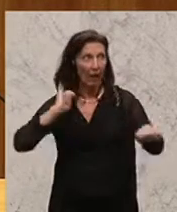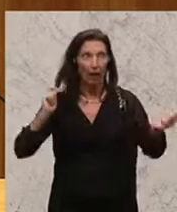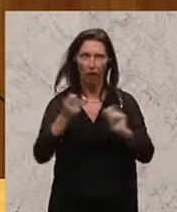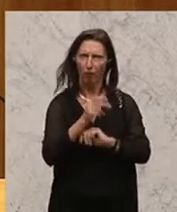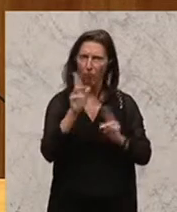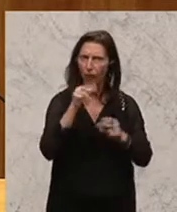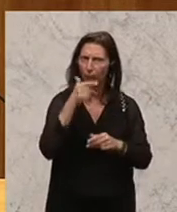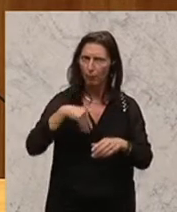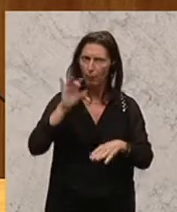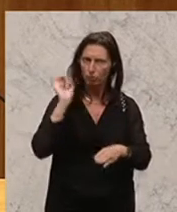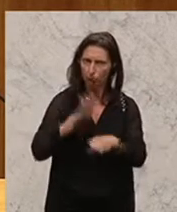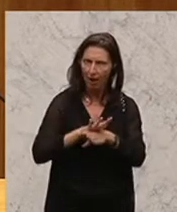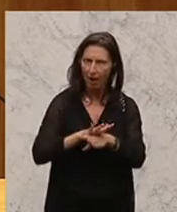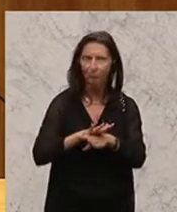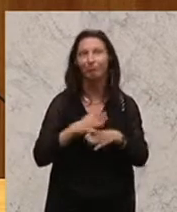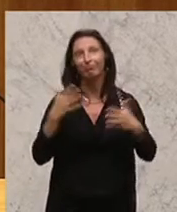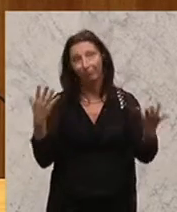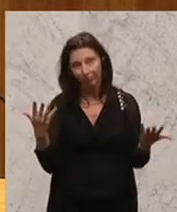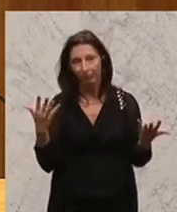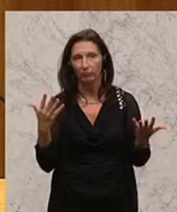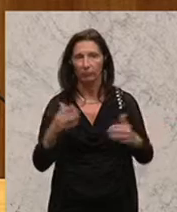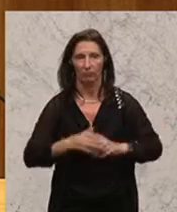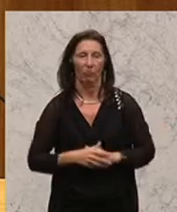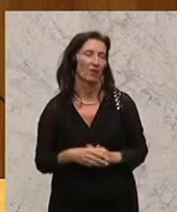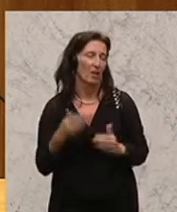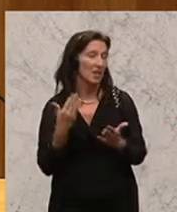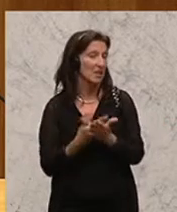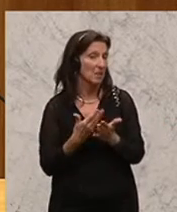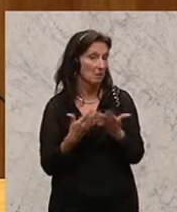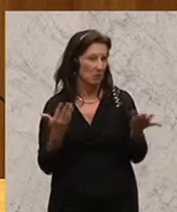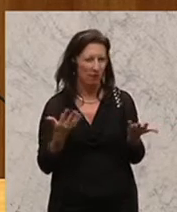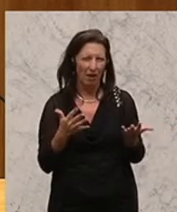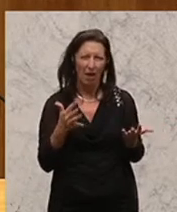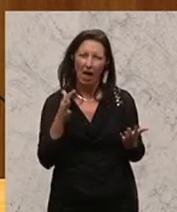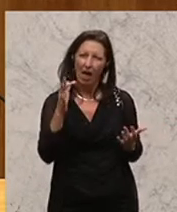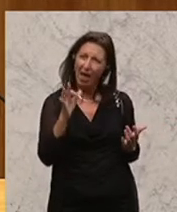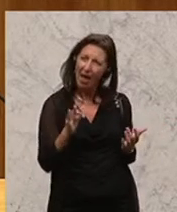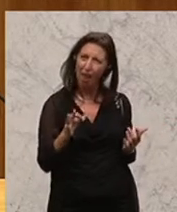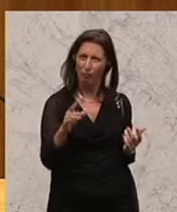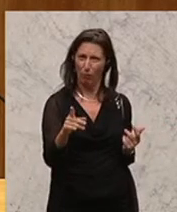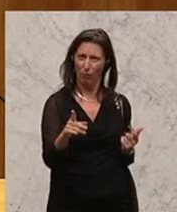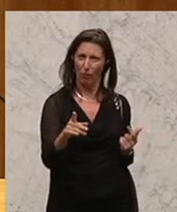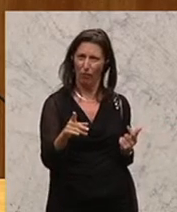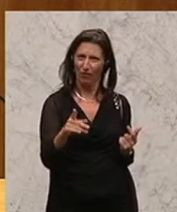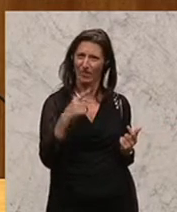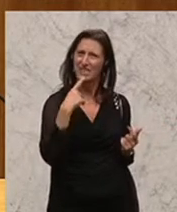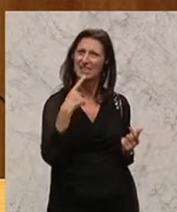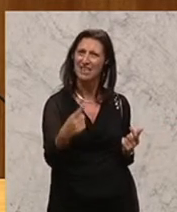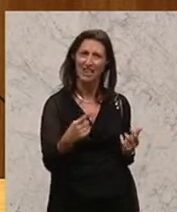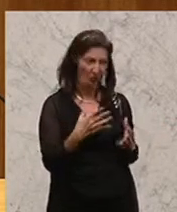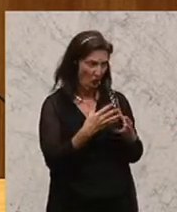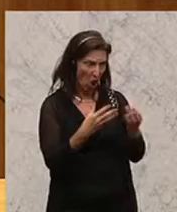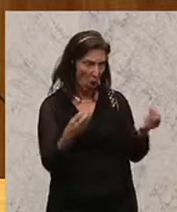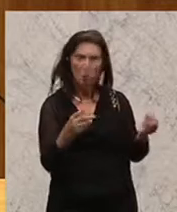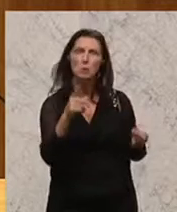schneller durchgeführt werden. Und es ist daher eine Chuzpe, wenn die FPÖ sagt, sie stimmt heute dieser Lösung nicht